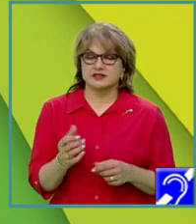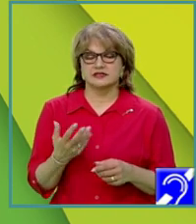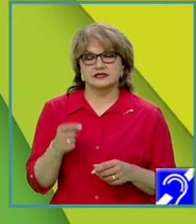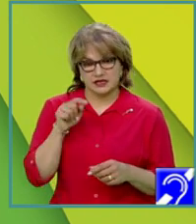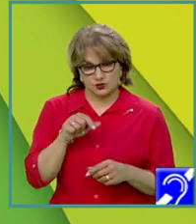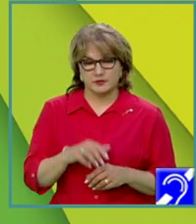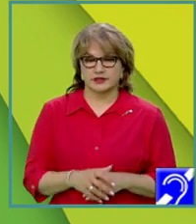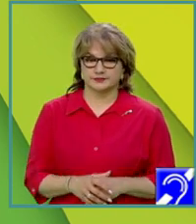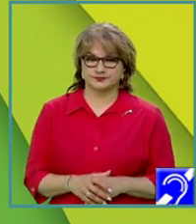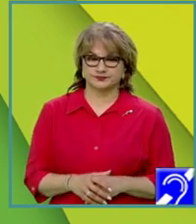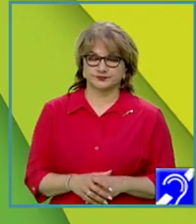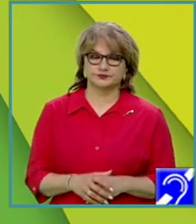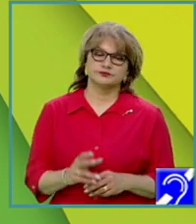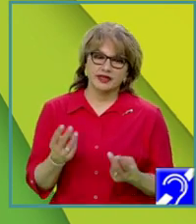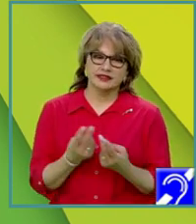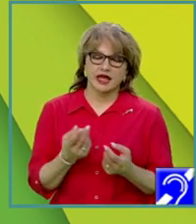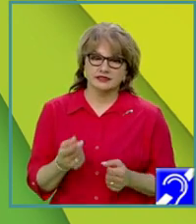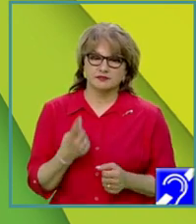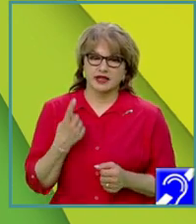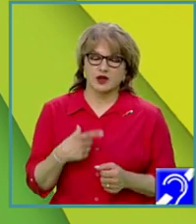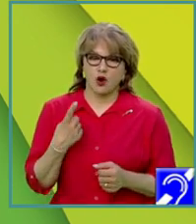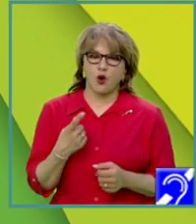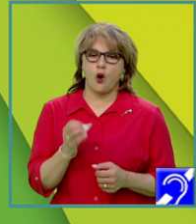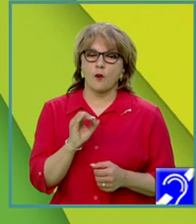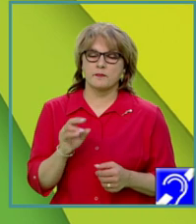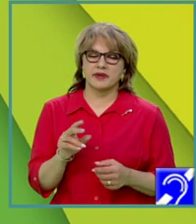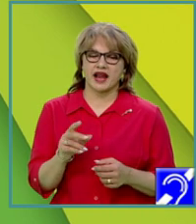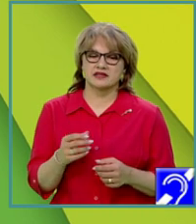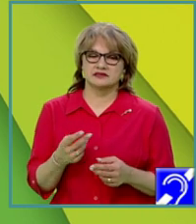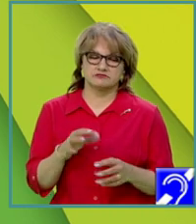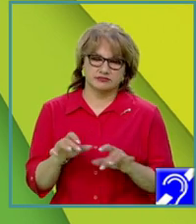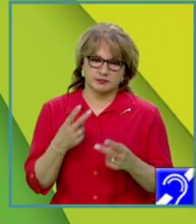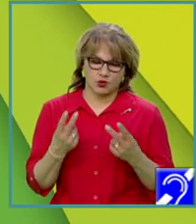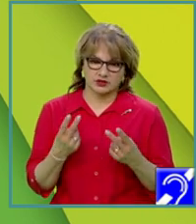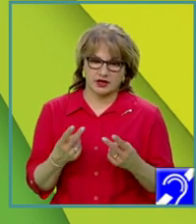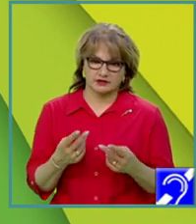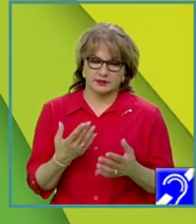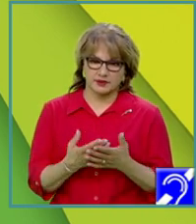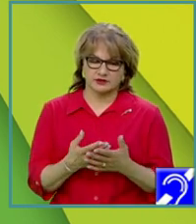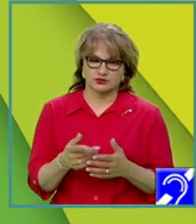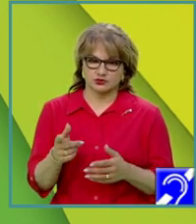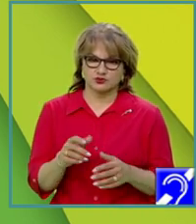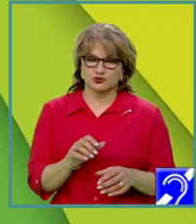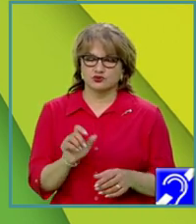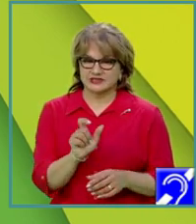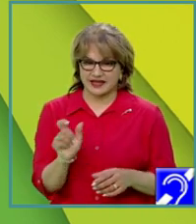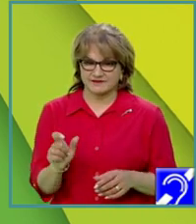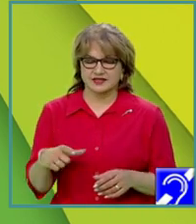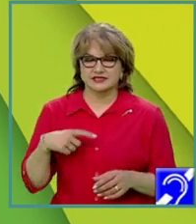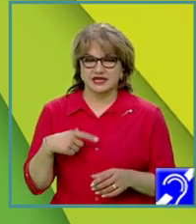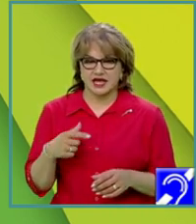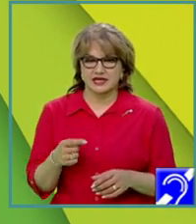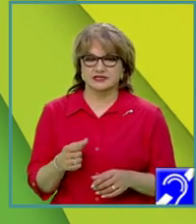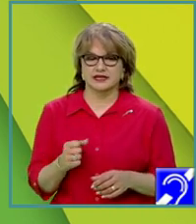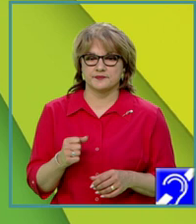De asemenea, o operație foarte importantă în prelucrarea secvențelor, mai ales atunci când